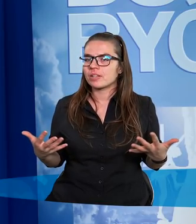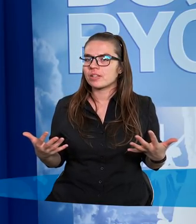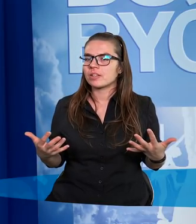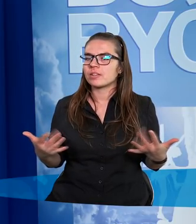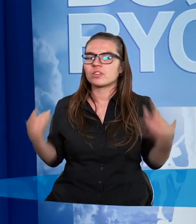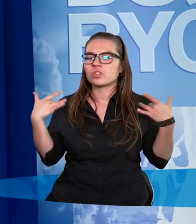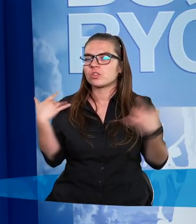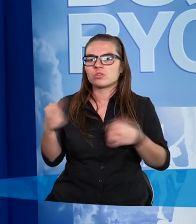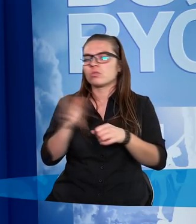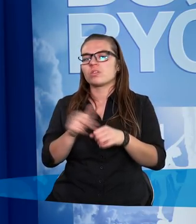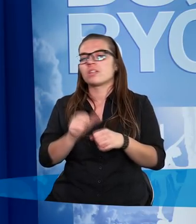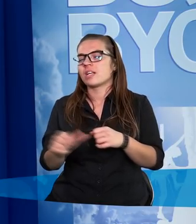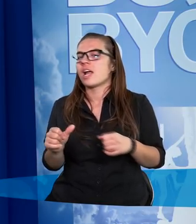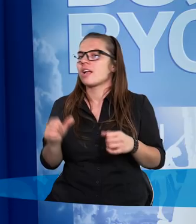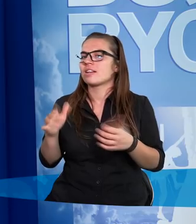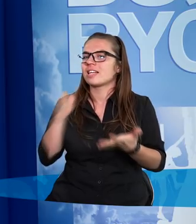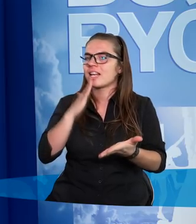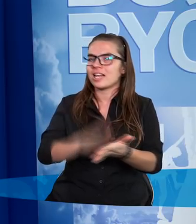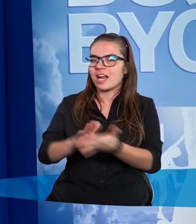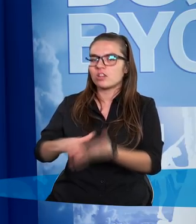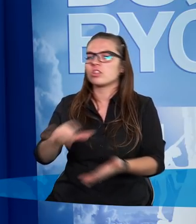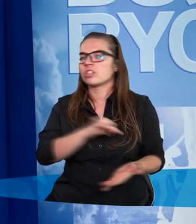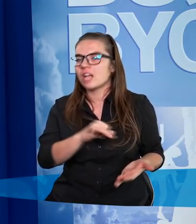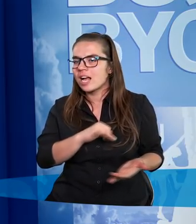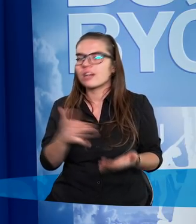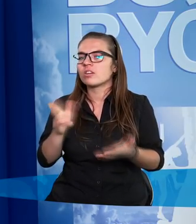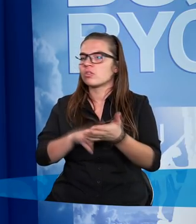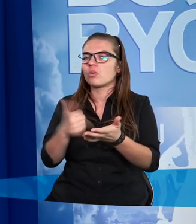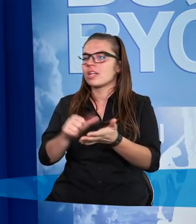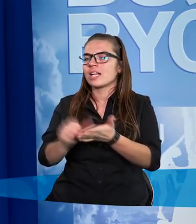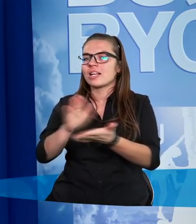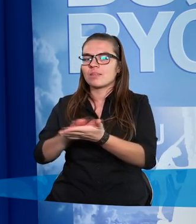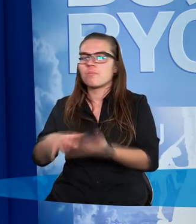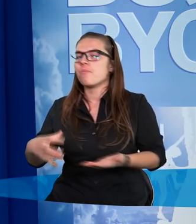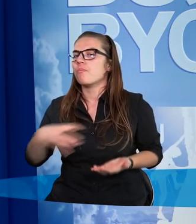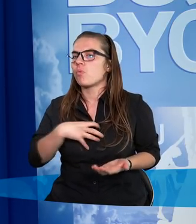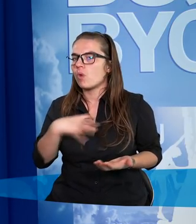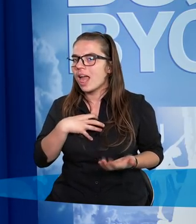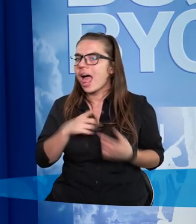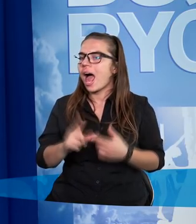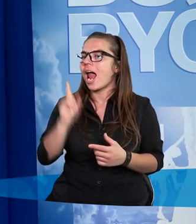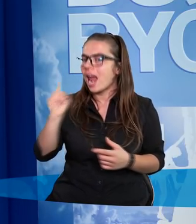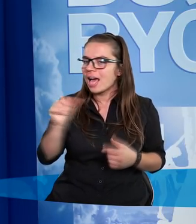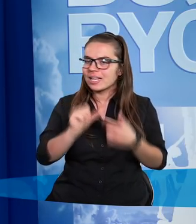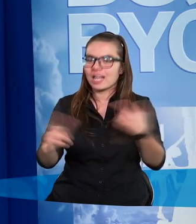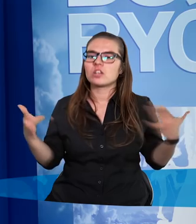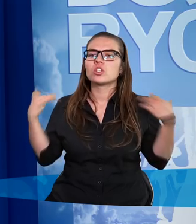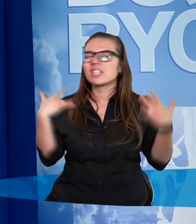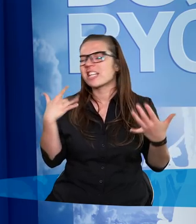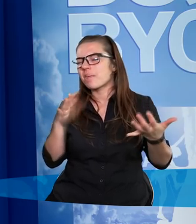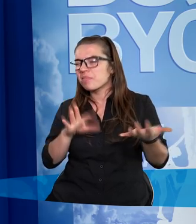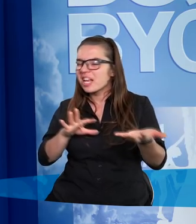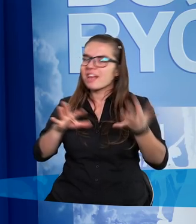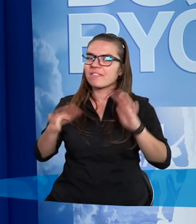Życia, które nie jest już skażone grzechem, nie jest skażone cierpieniem, które nie jest skażone bólem, ale jest życiem mniej